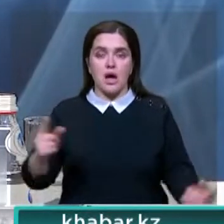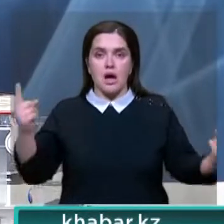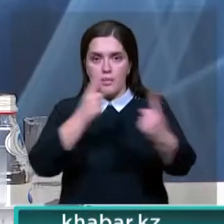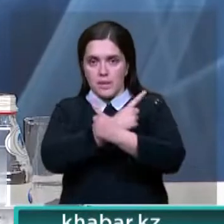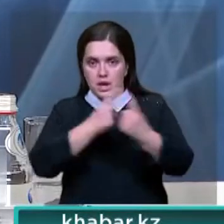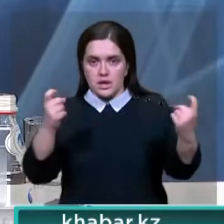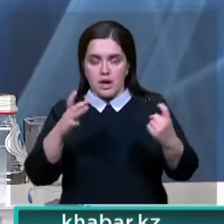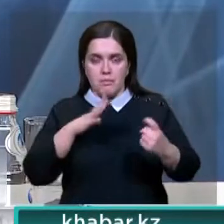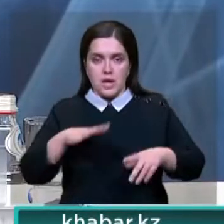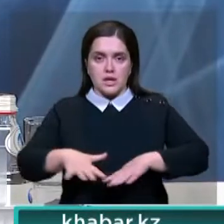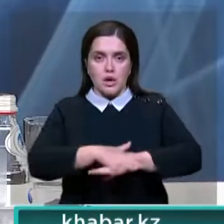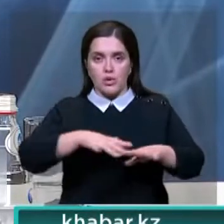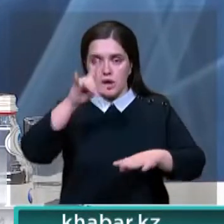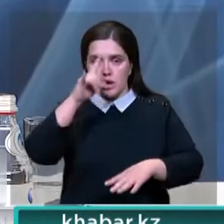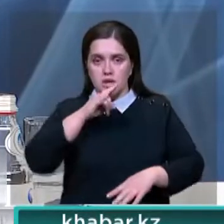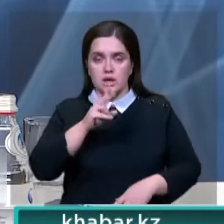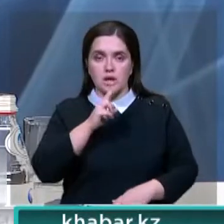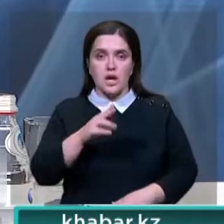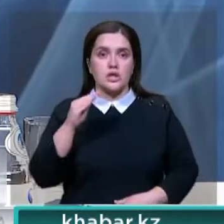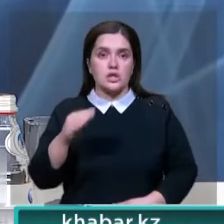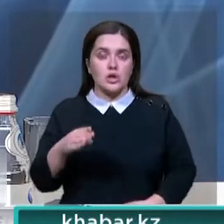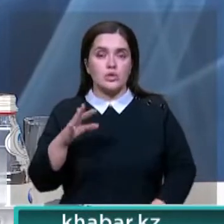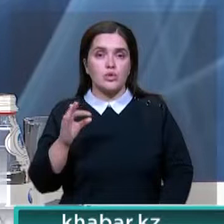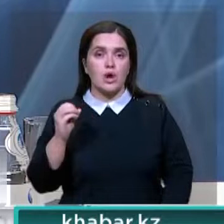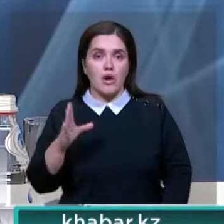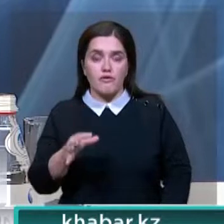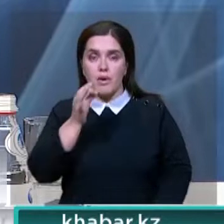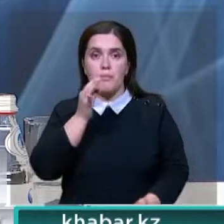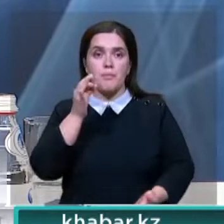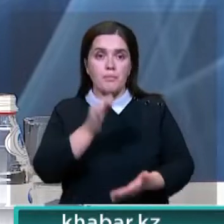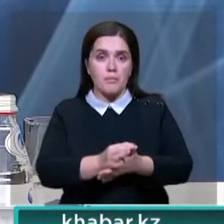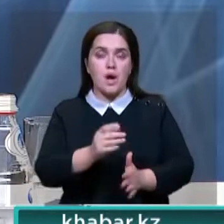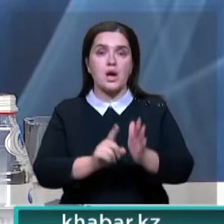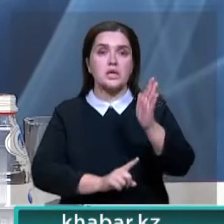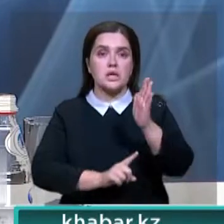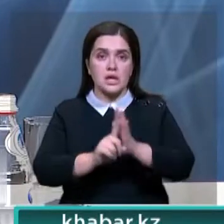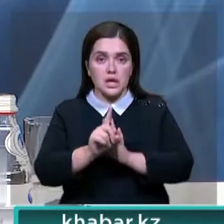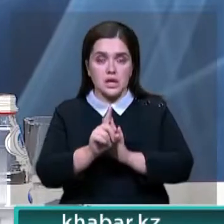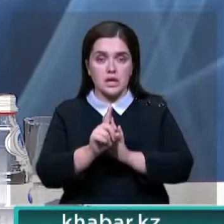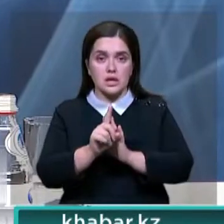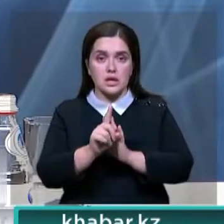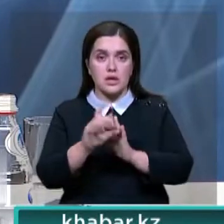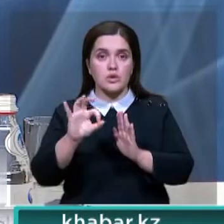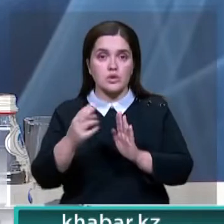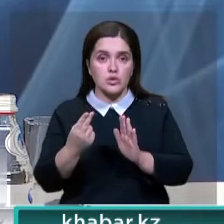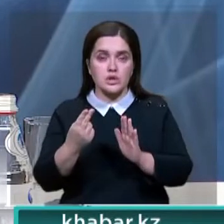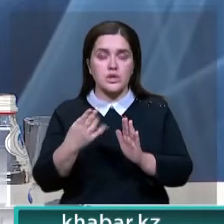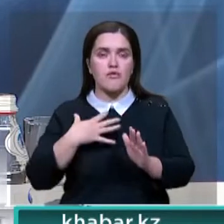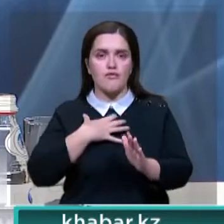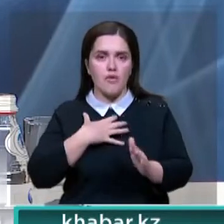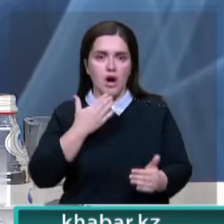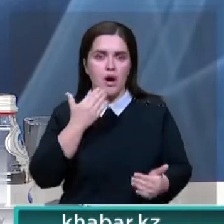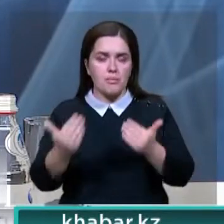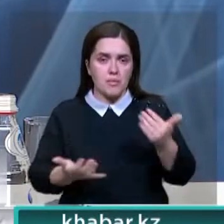Казахстана президент страны Касможемарский Мелч Токаев подчеркнул значимость независимых социологических исследований.